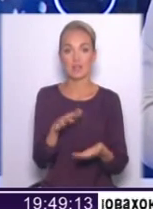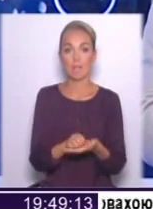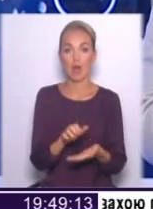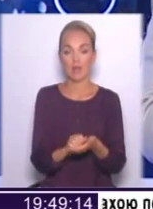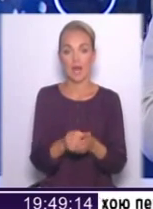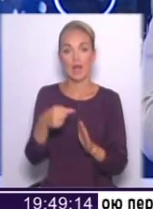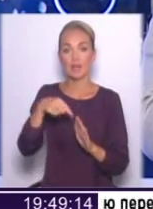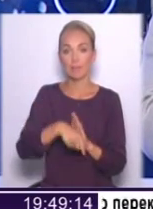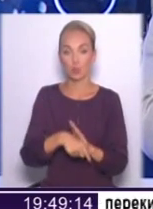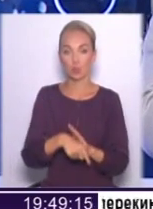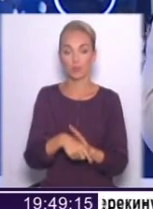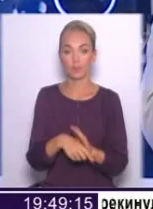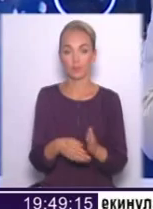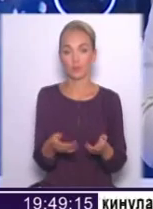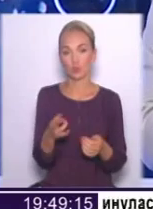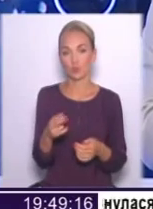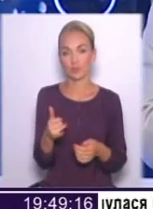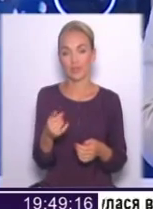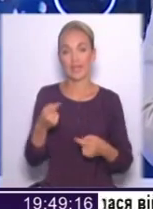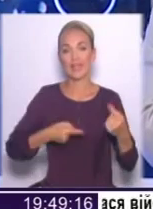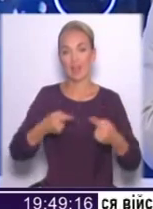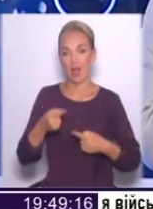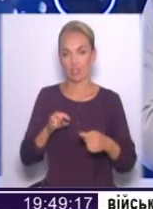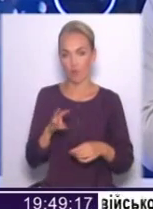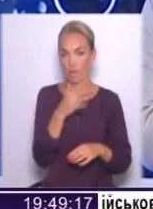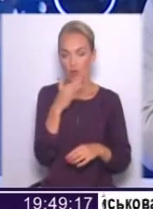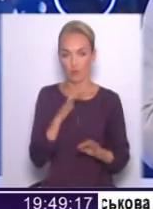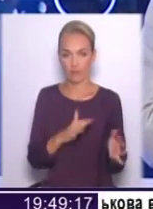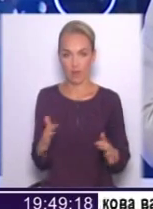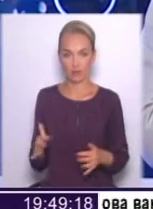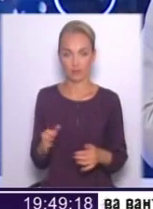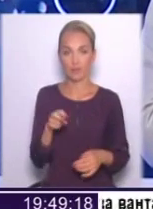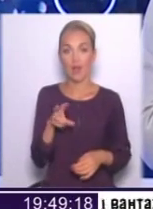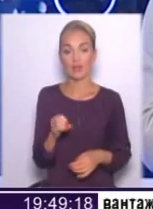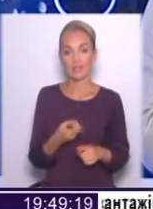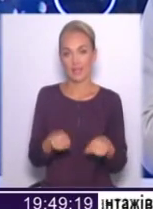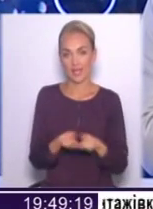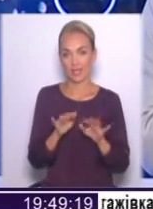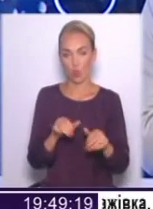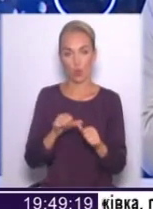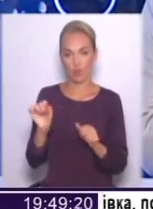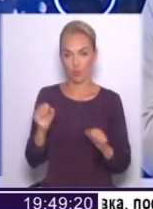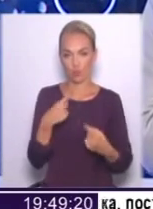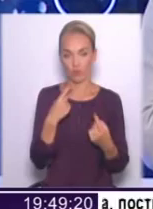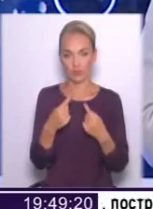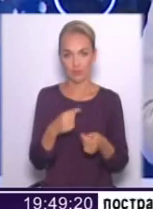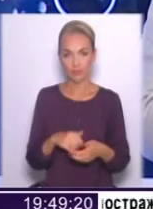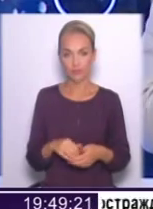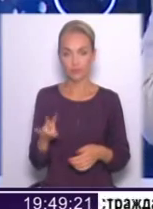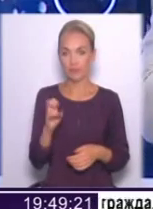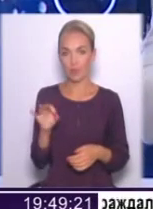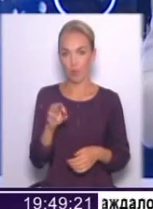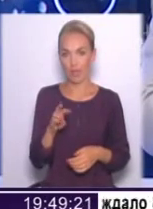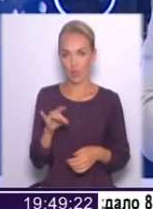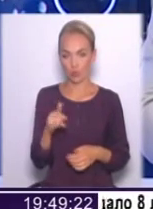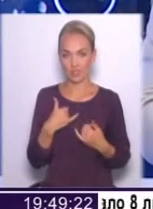глибинною критиканством в багатьох випадках. Але, ну, це таке діло, це окремо можна говорити про Мегера, у нас справа.